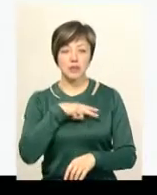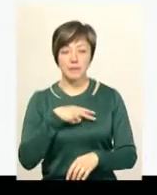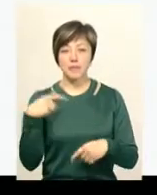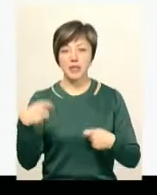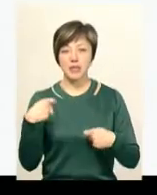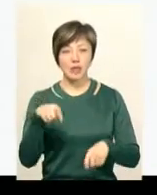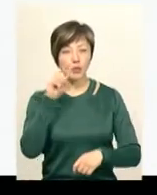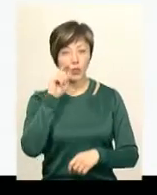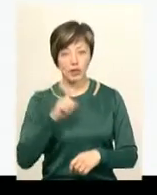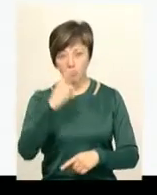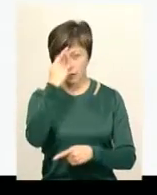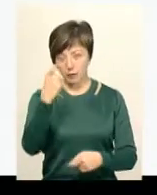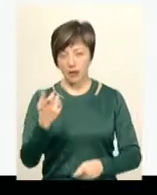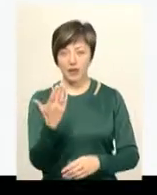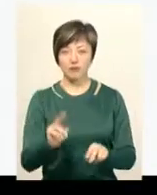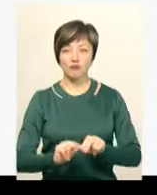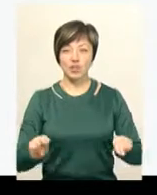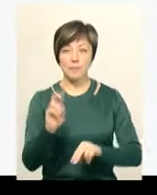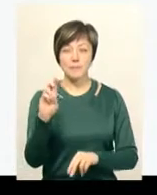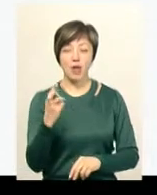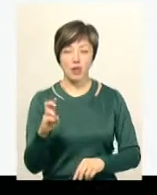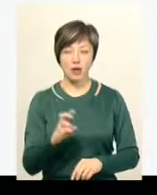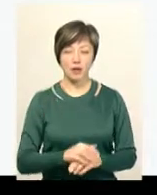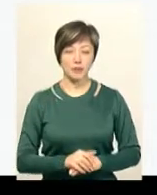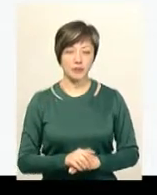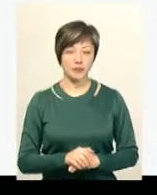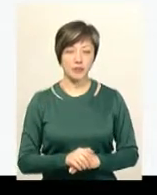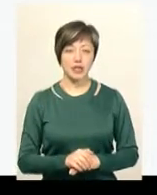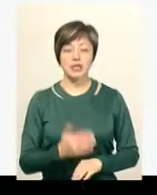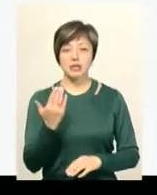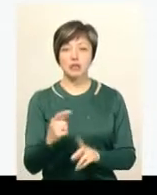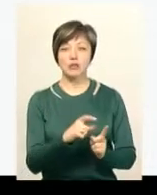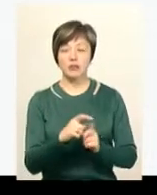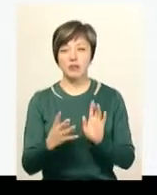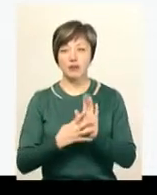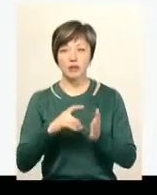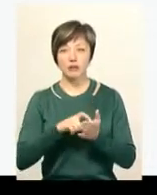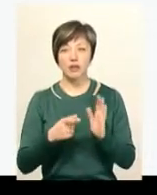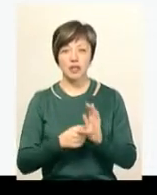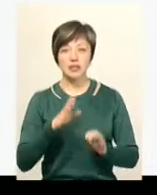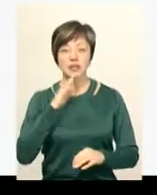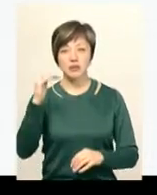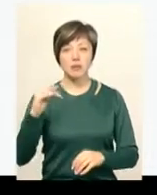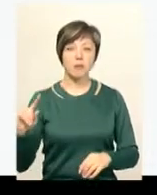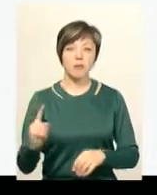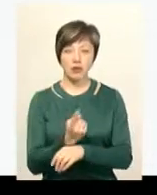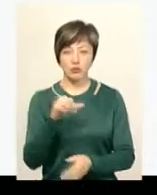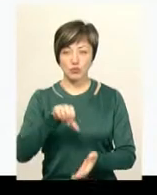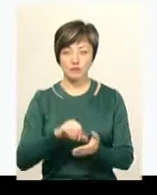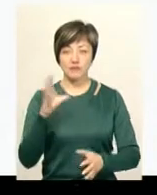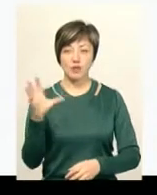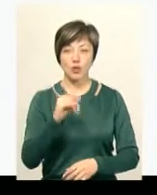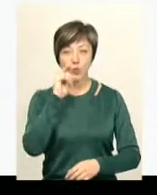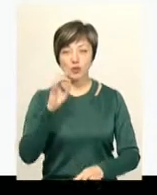президента України, повідомляє її вчителька з біології Надія Гудкова. За її словами, в 9 класі школярка уперше брала участь у